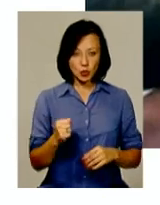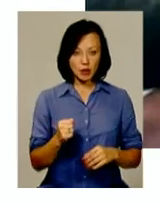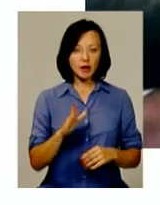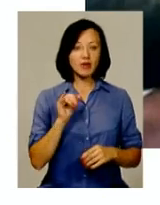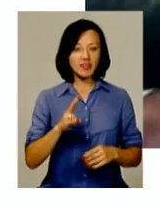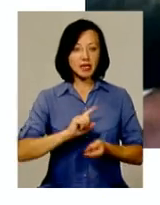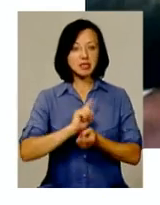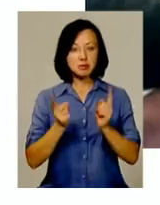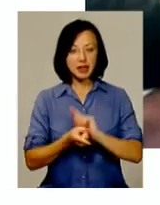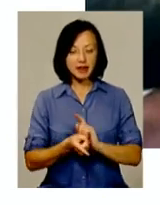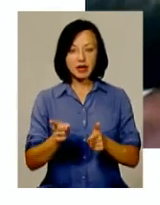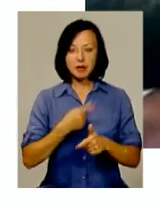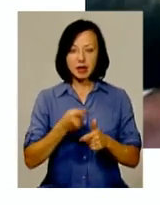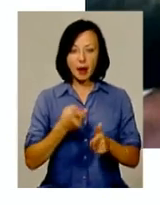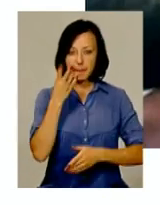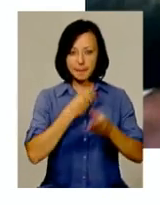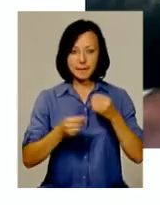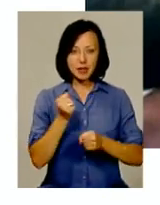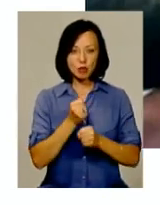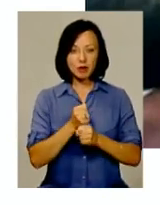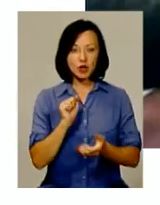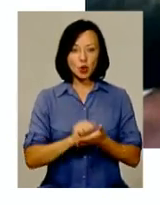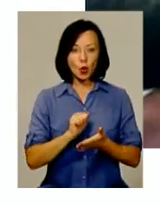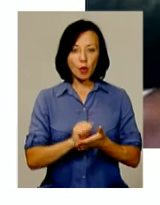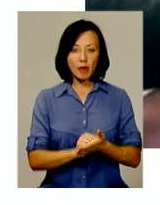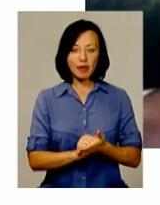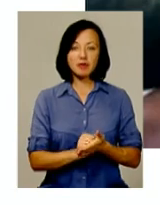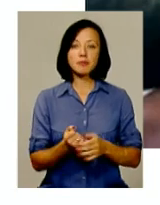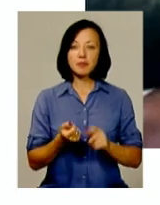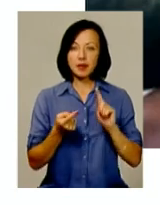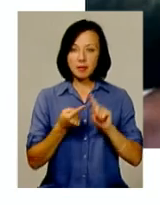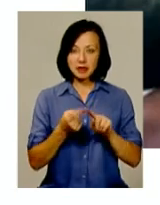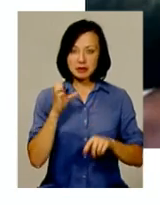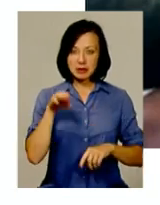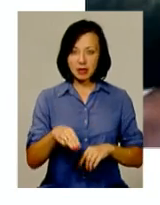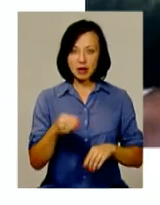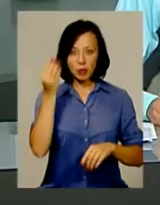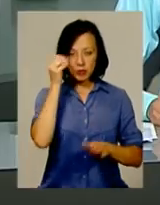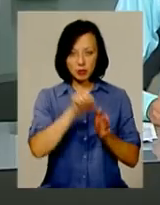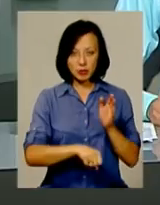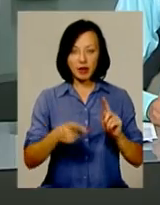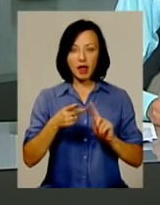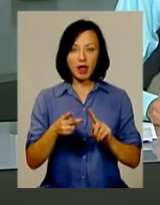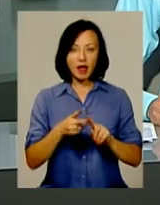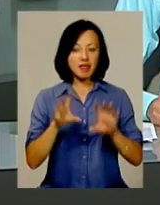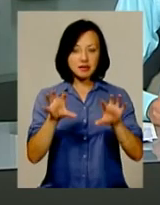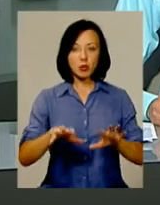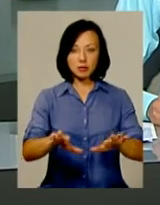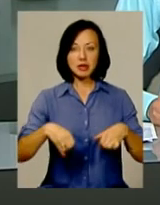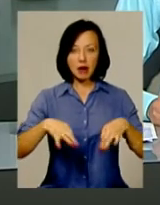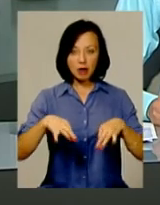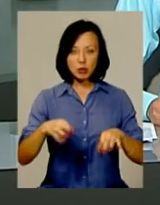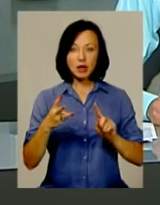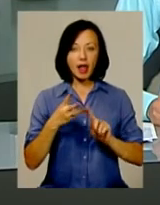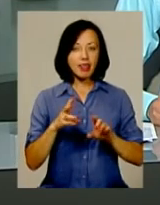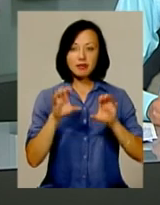змінив ім'я та підробив документи. Йому інкримінують кілька статей – умисне вбивство, незаконне заволодіння транспортним засобом та